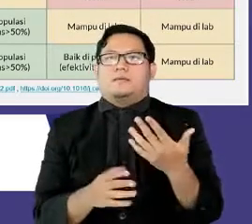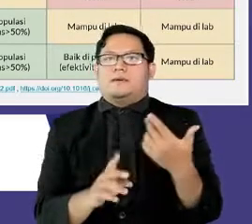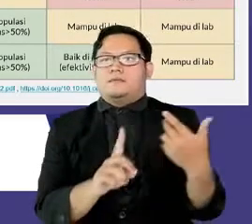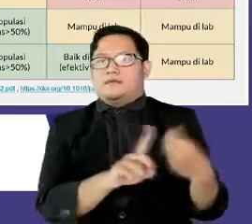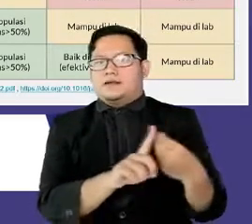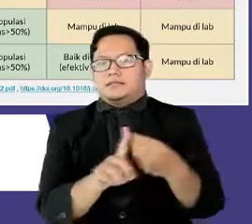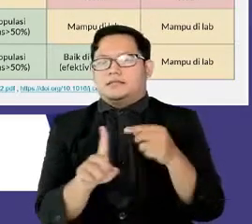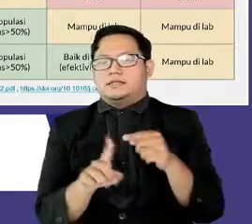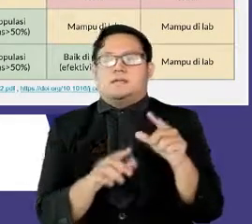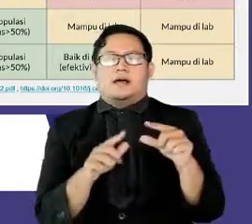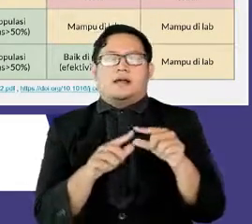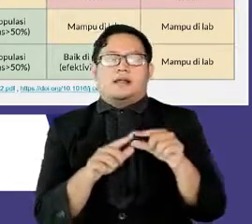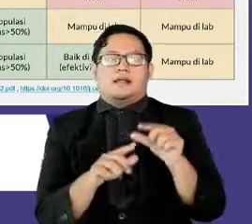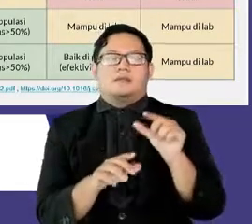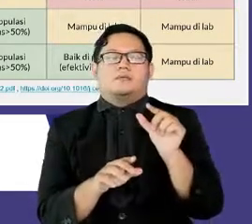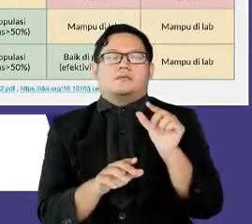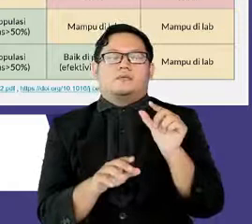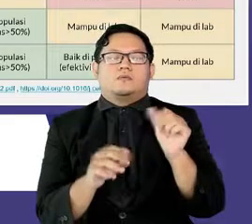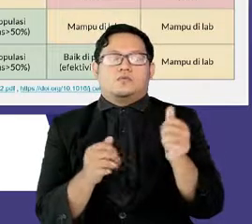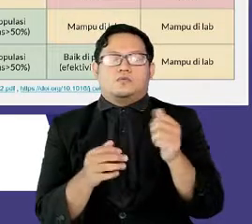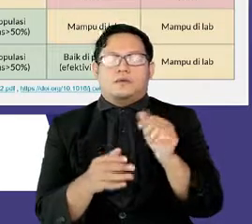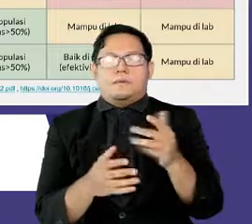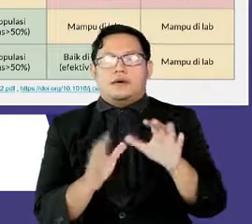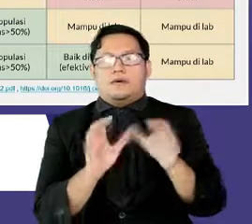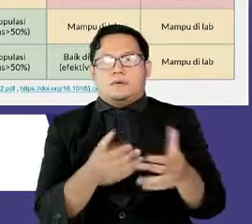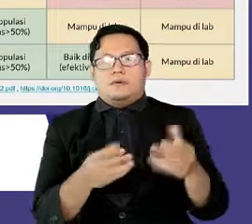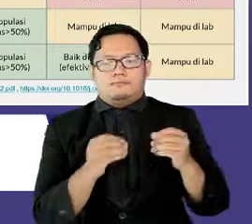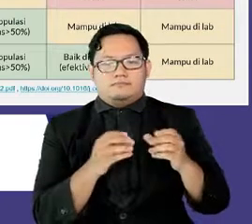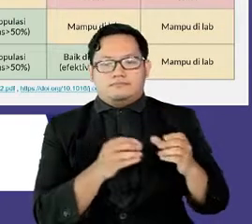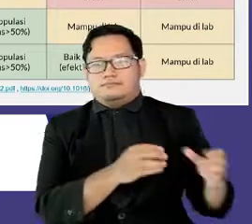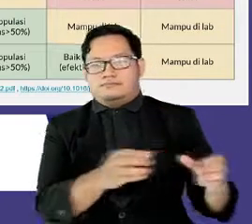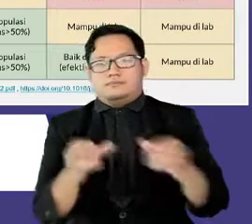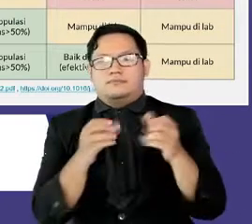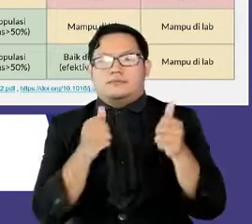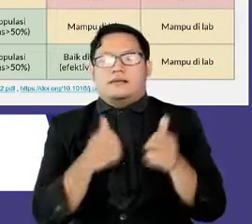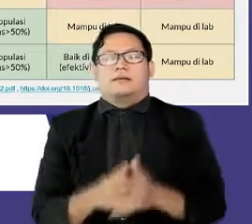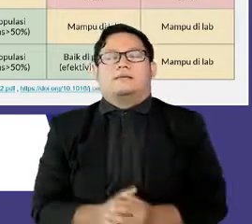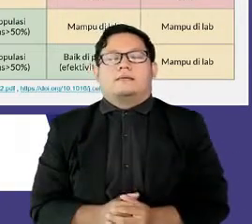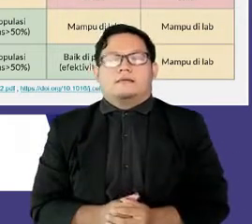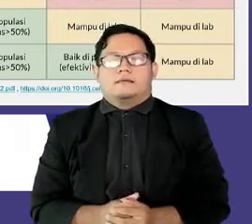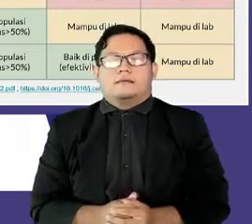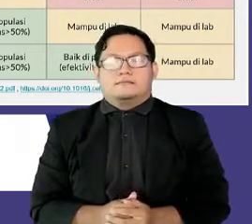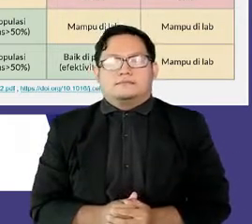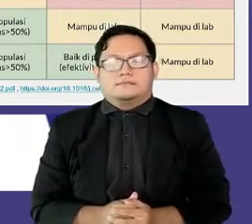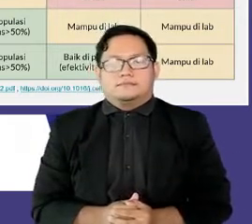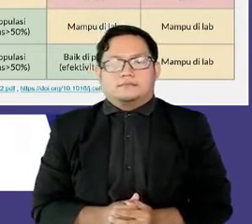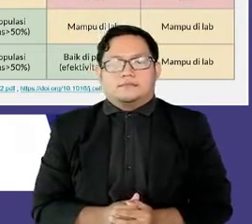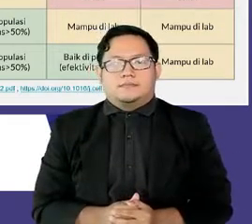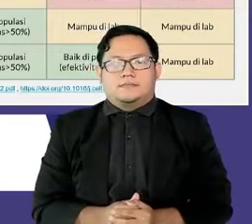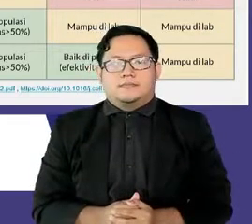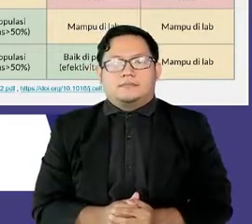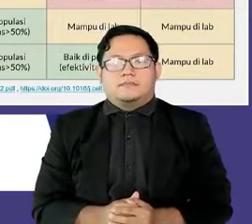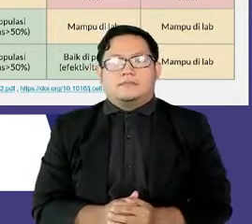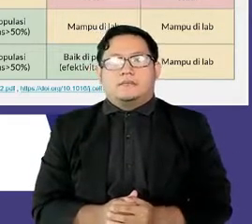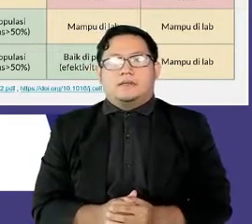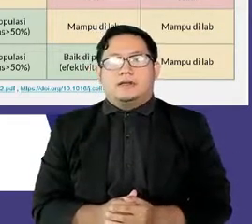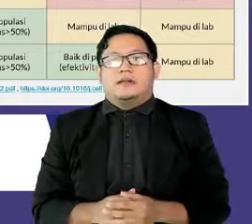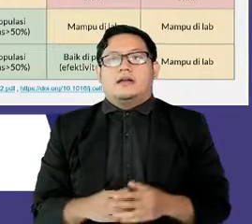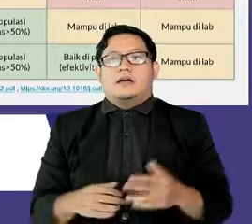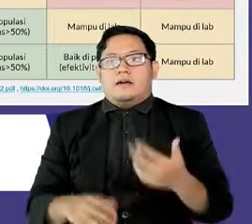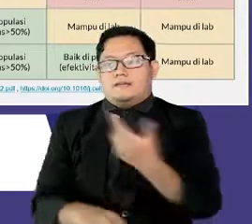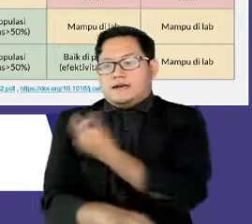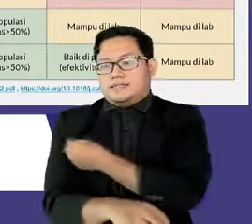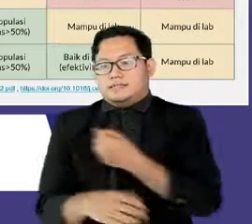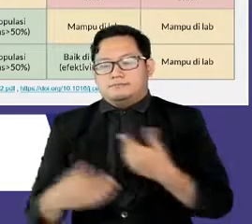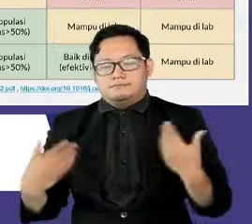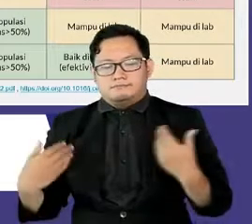Selain itu, beberapa faktor dapat mempengaruhi keberhasilan strategi vaksinasi. Kekebalan yang ditimbulkan oleh